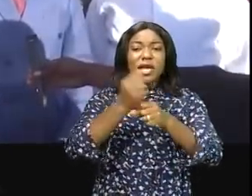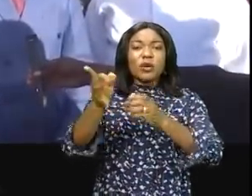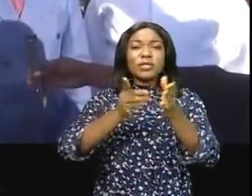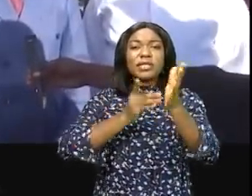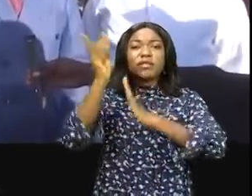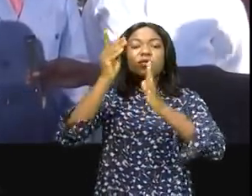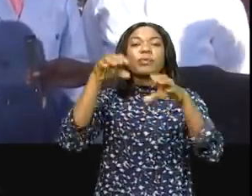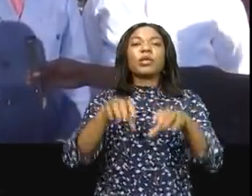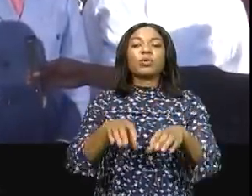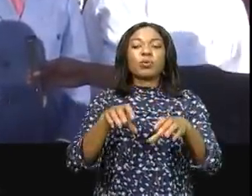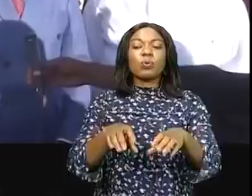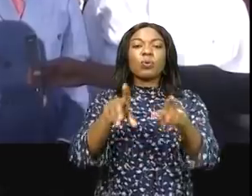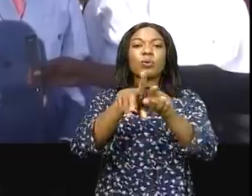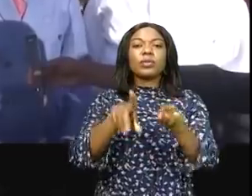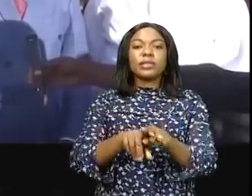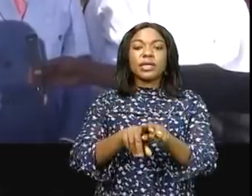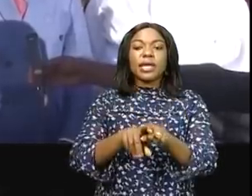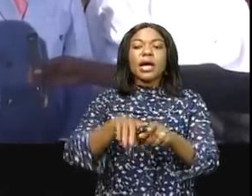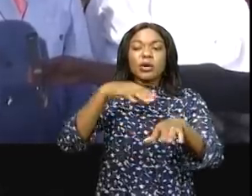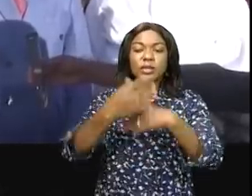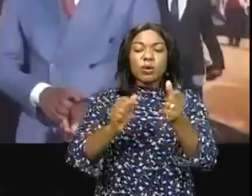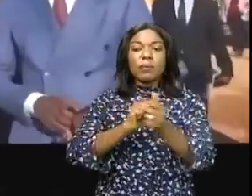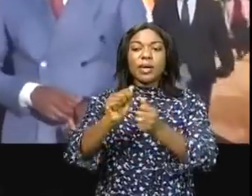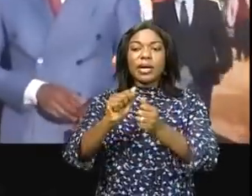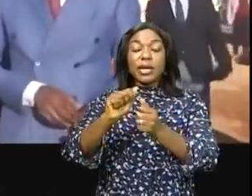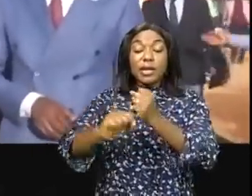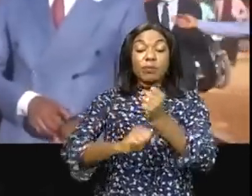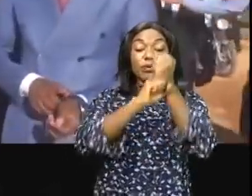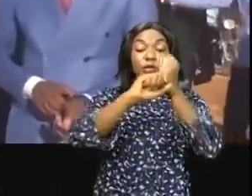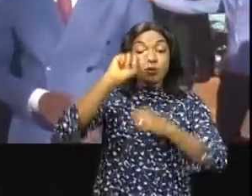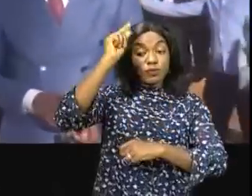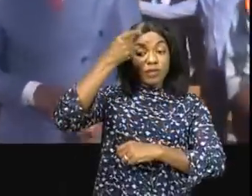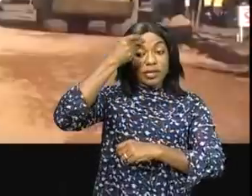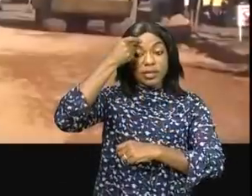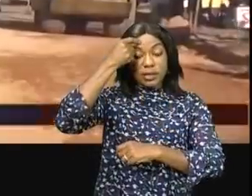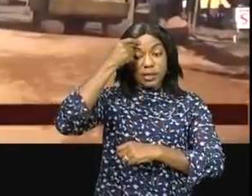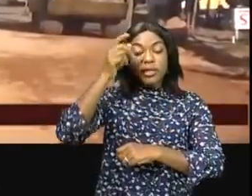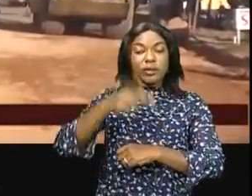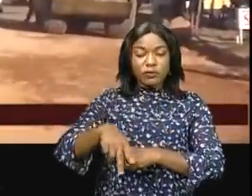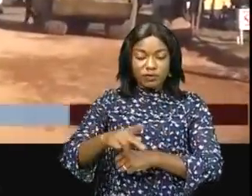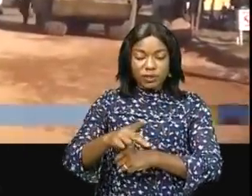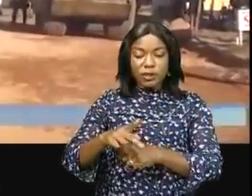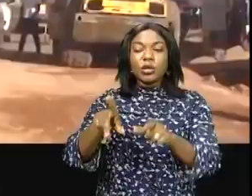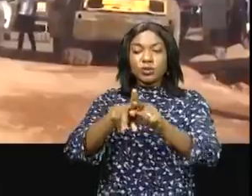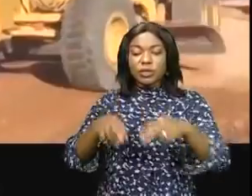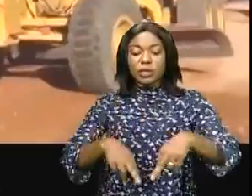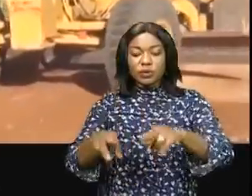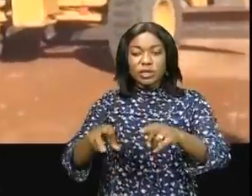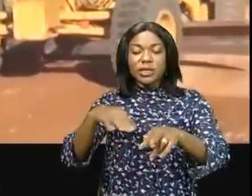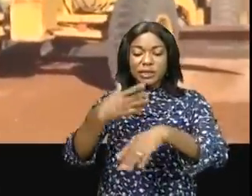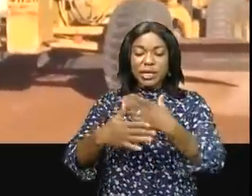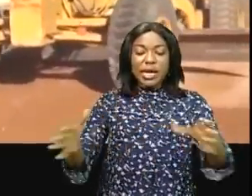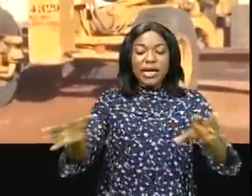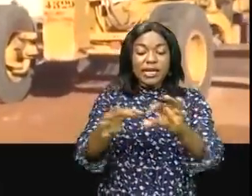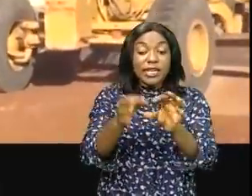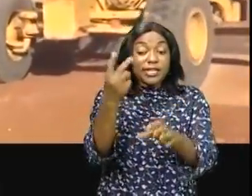matérialisé toujours par le gouverneur des provinces, Jacques Kiaboulakatoué. Le but de la réhabilitation des avenues Chinama et de la mission est de faire jonction au